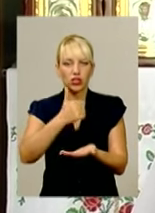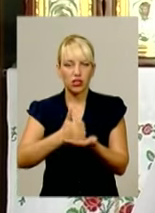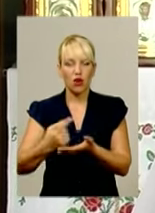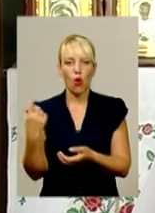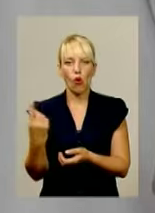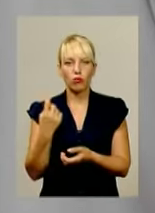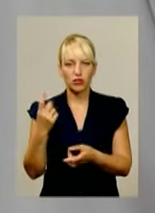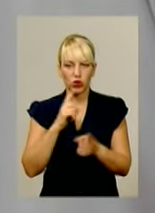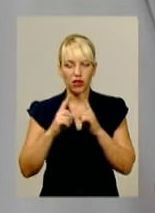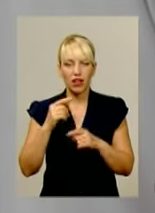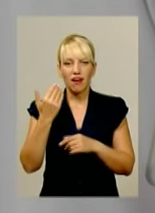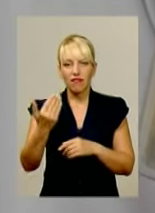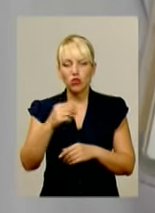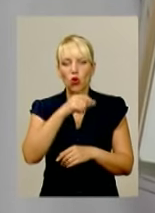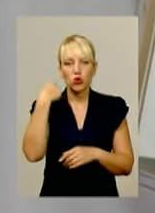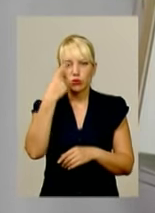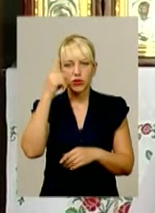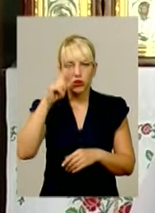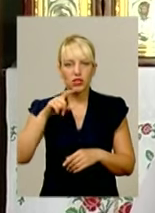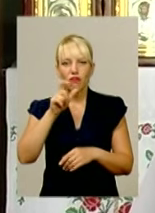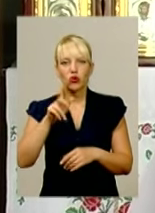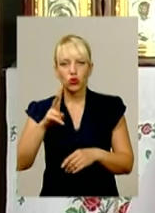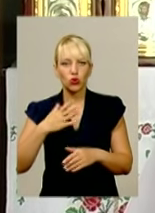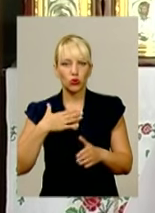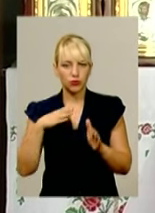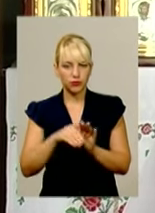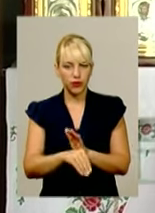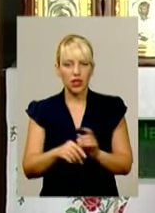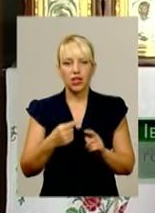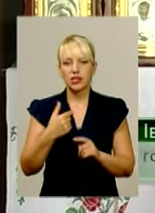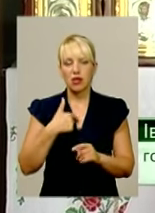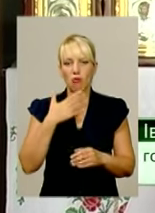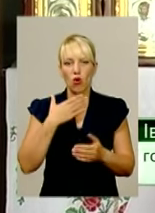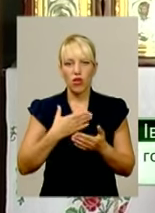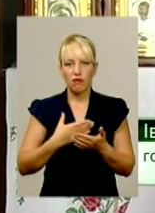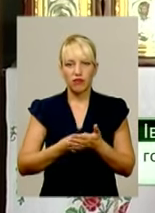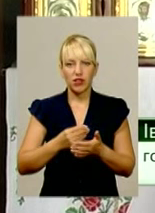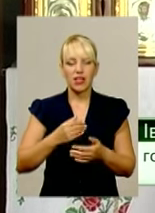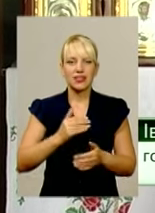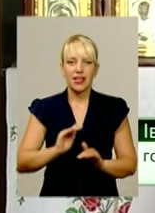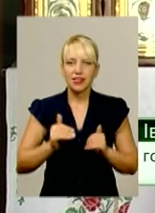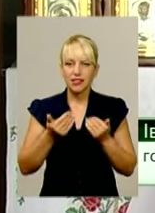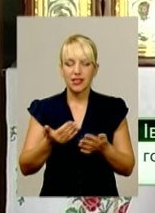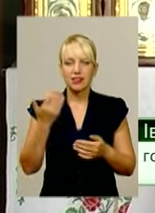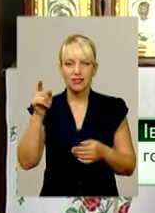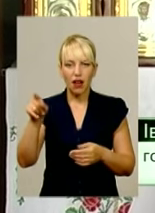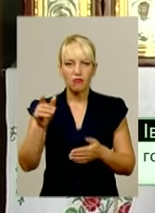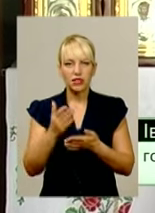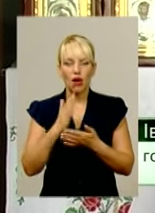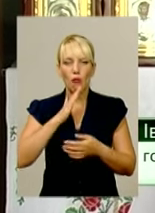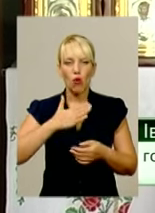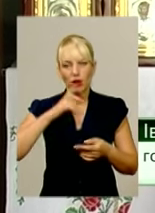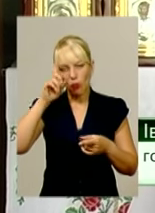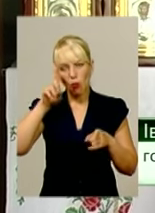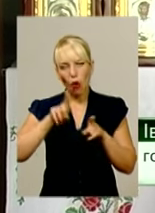чиї імена тепер увіковічить монумент. Це моя власна ініціатива, там є мої побратими, які загинули, я